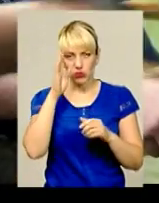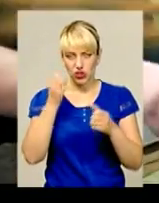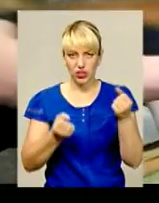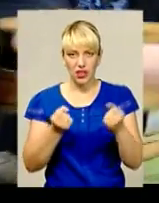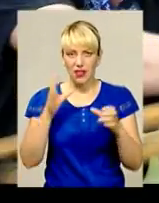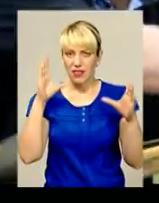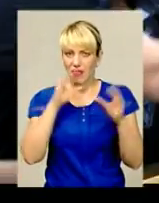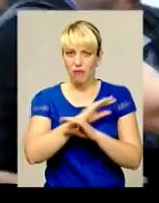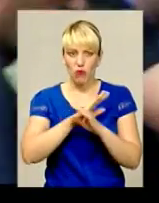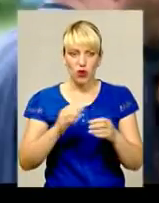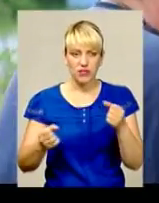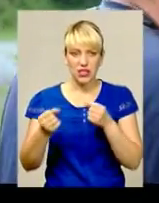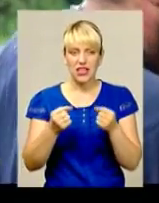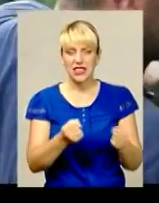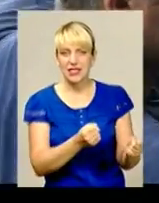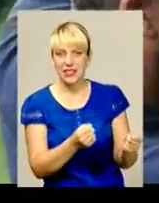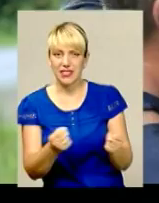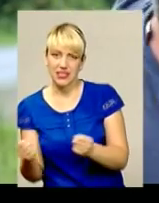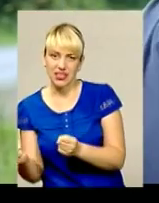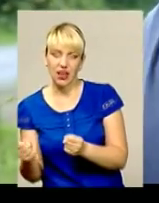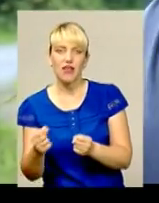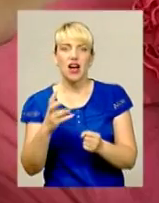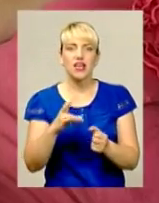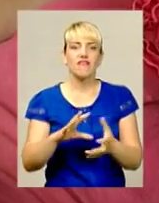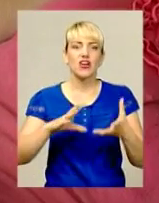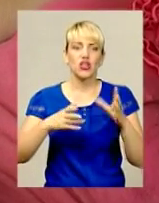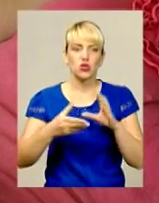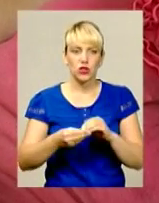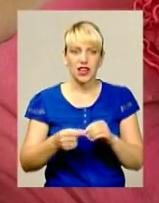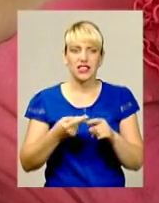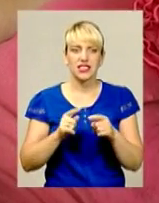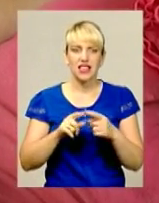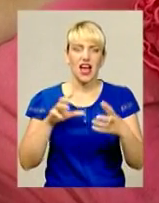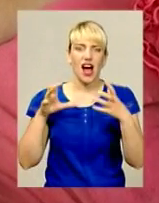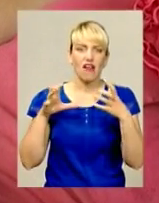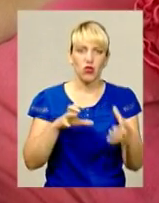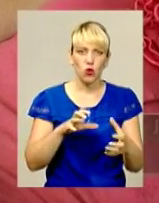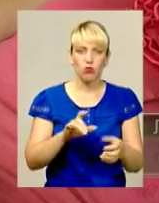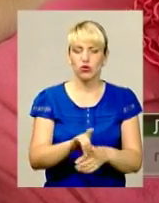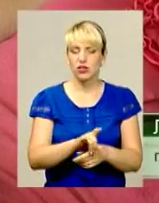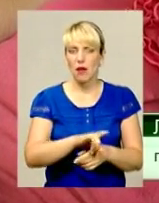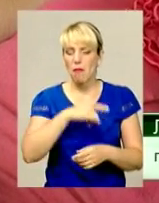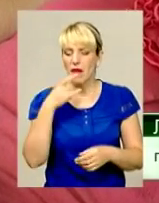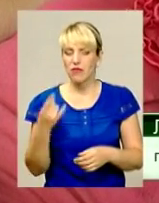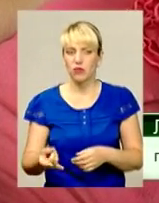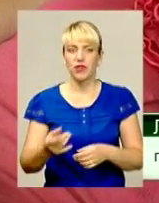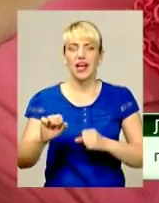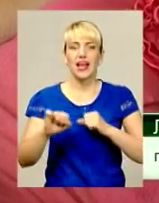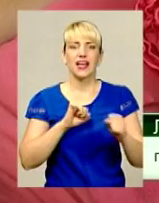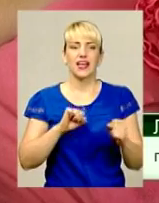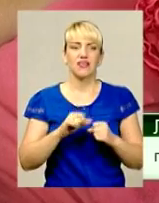і з'їхав на обочину дороги. В результаті мікроавтобус перекинувся. Наш керівник сказала, що